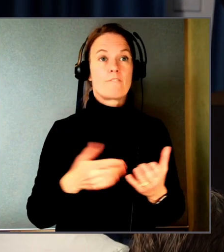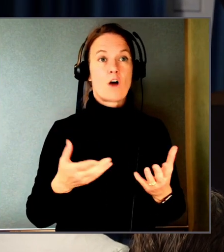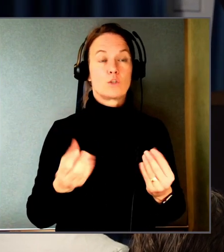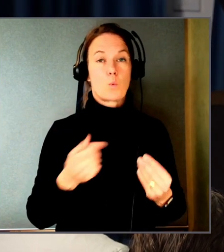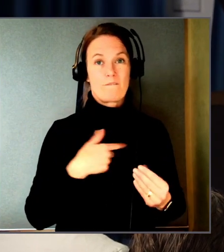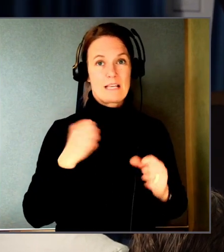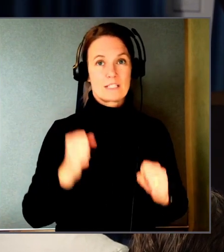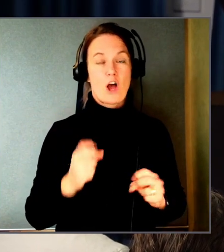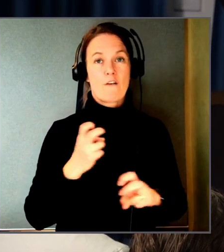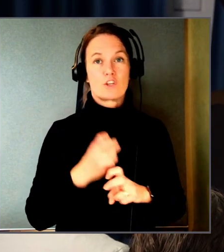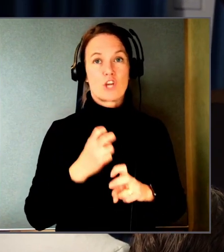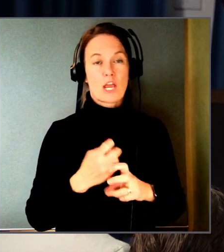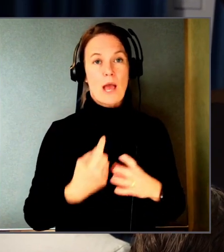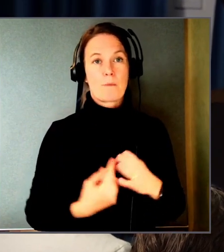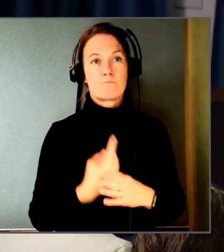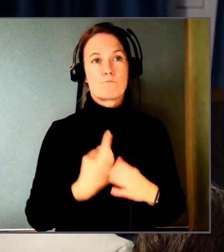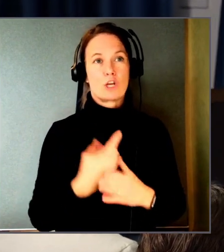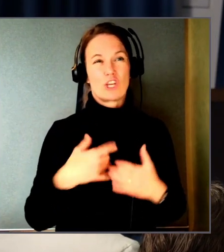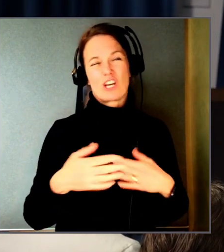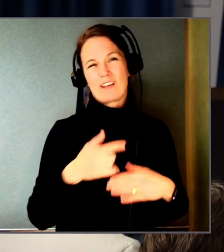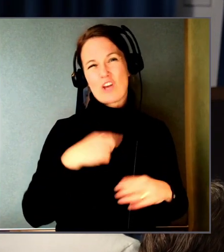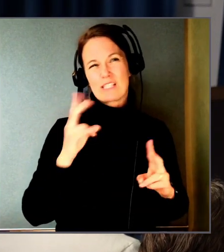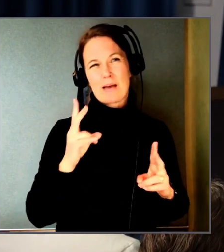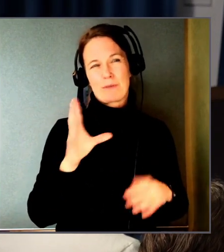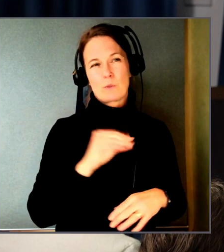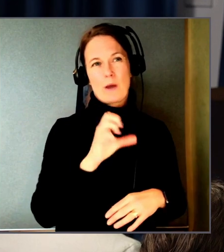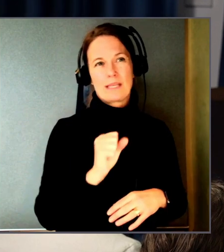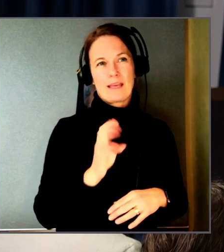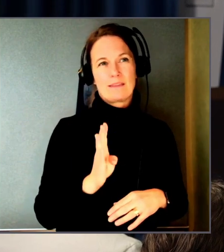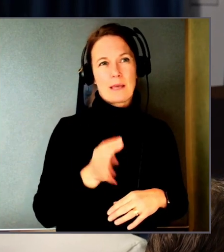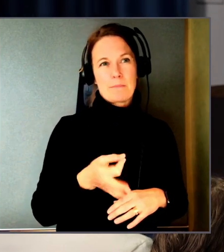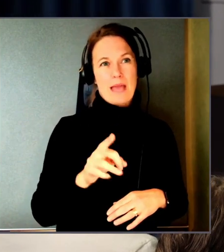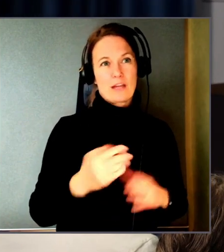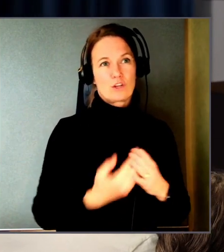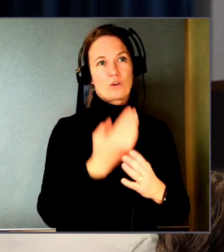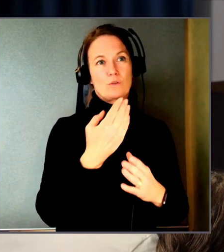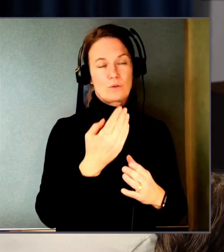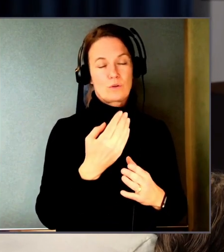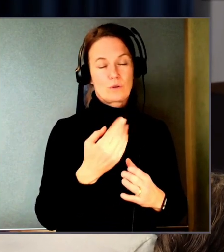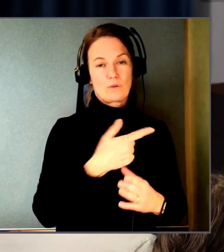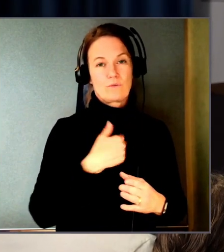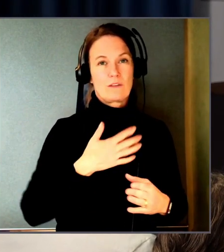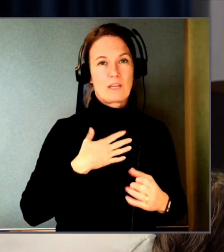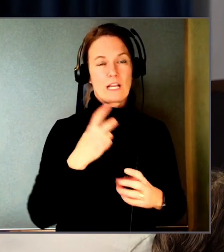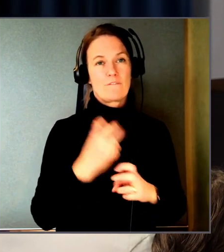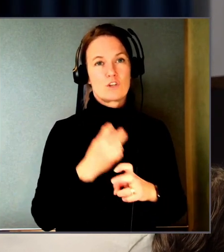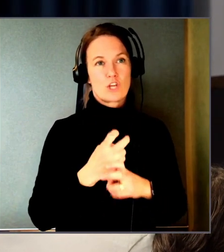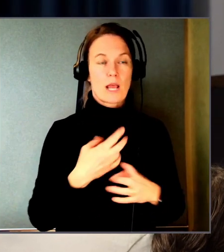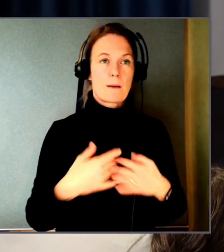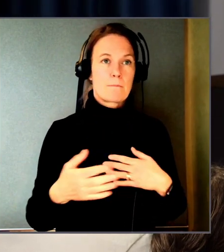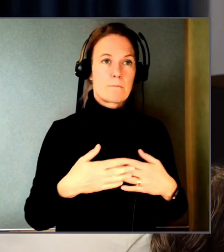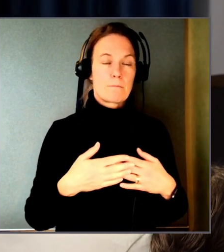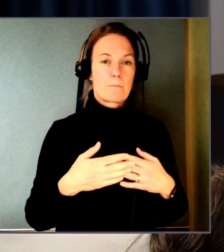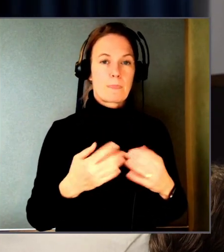försöka möjliggöra. Vi hade ju samma sak när GDPR kom. Att vi vill försöka möjliggöra i den mån som